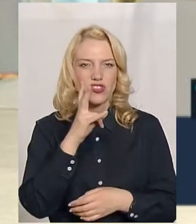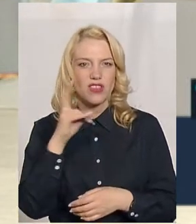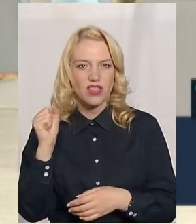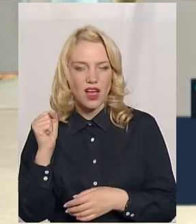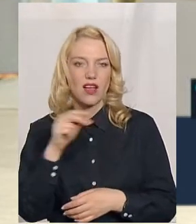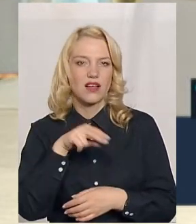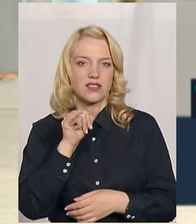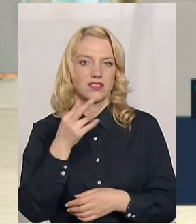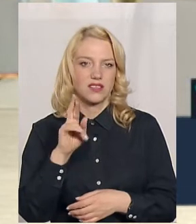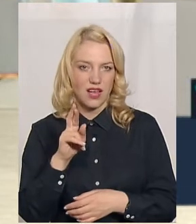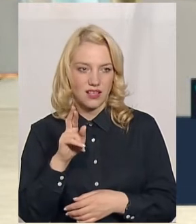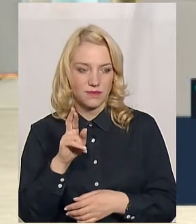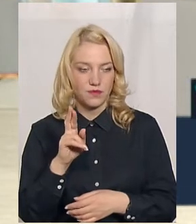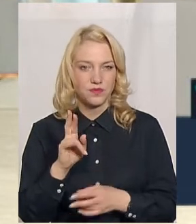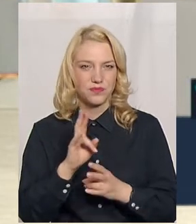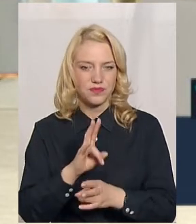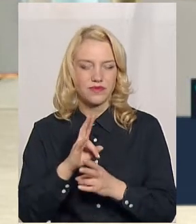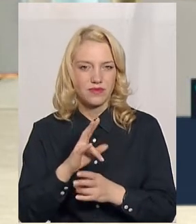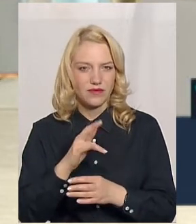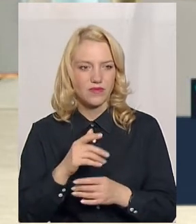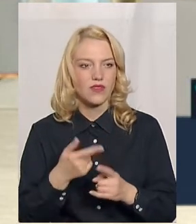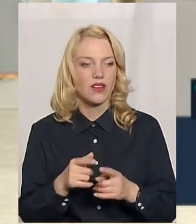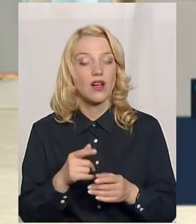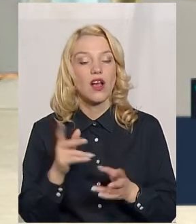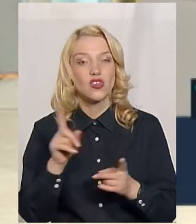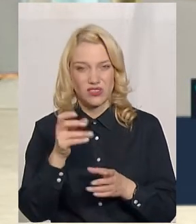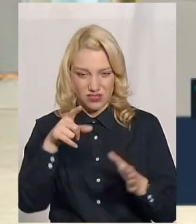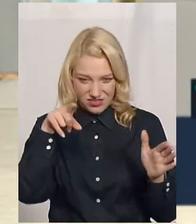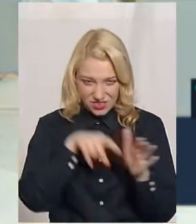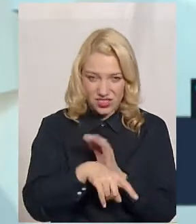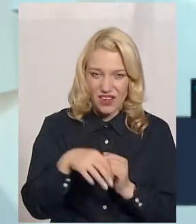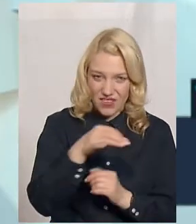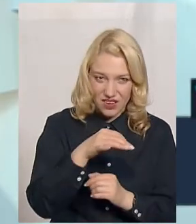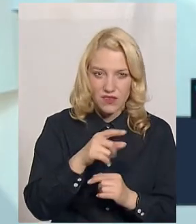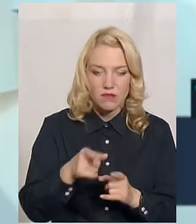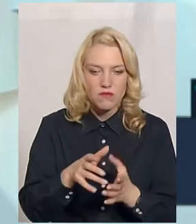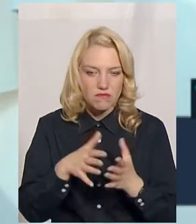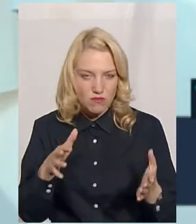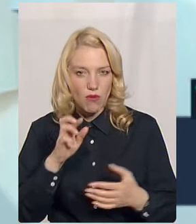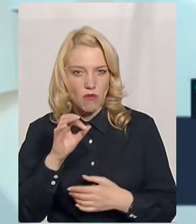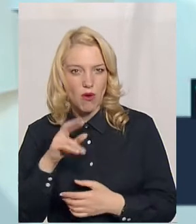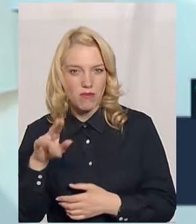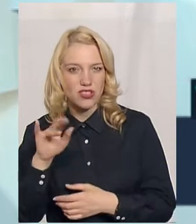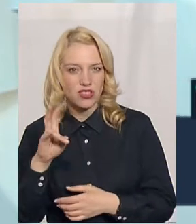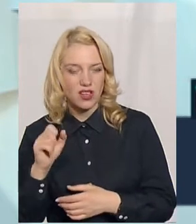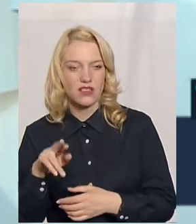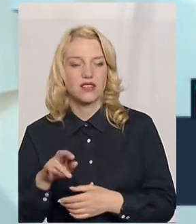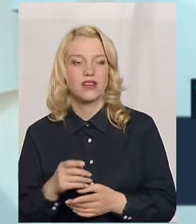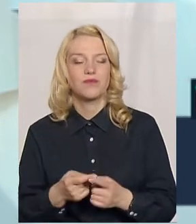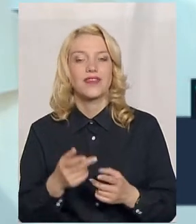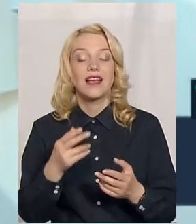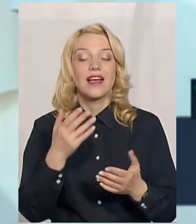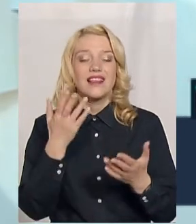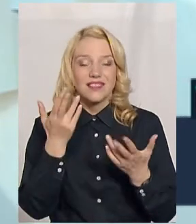навіть Чому не дешевши, тим більше побічних дій? Я думаю, що це так, тому що дія